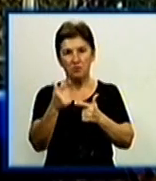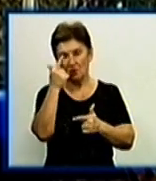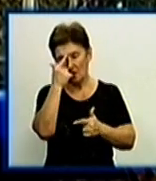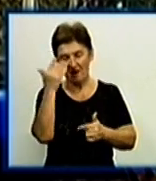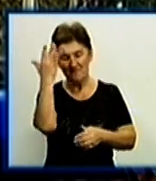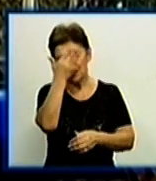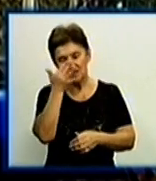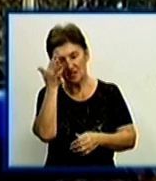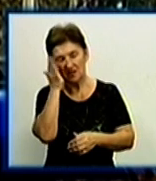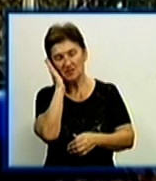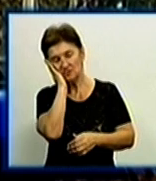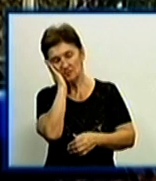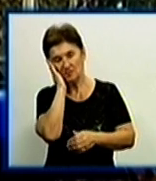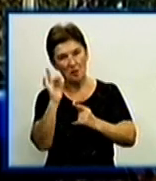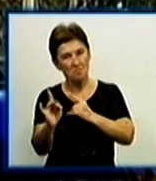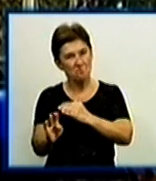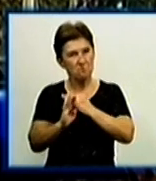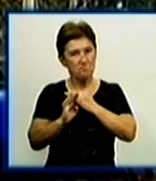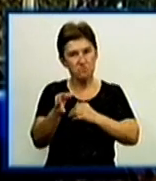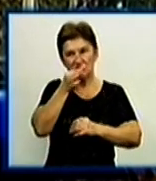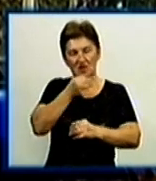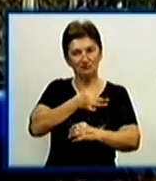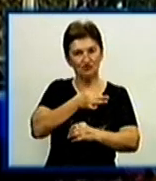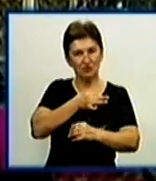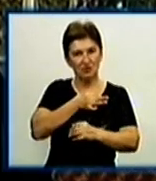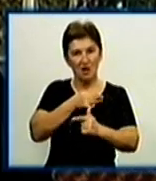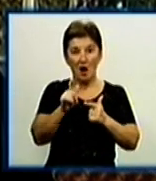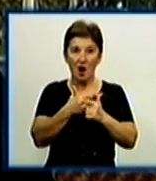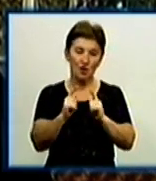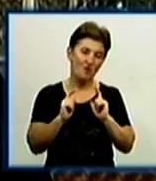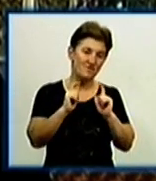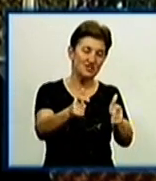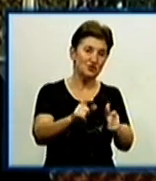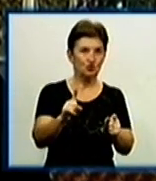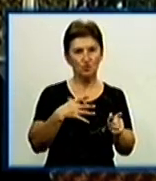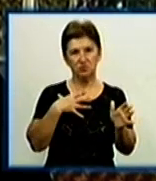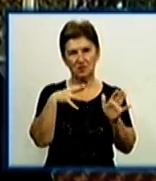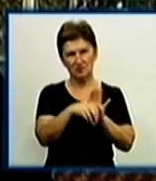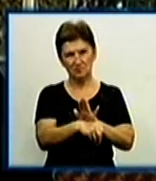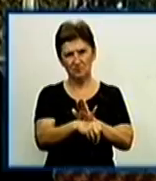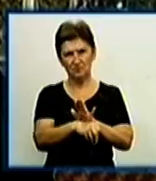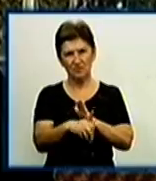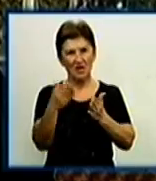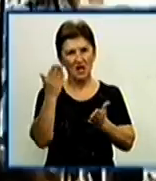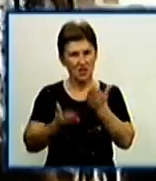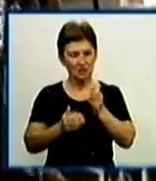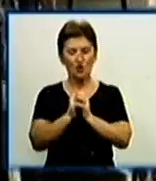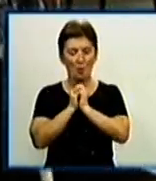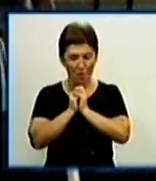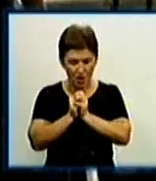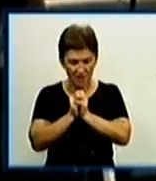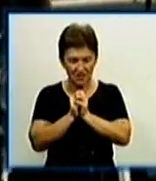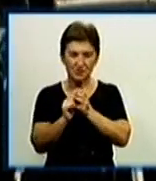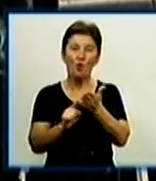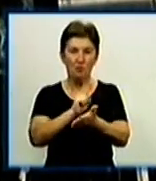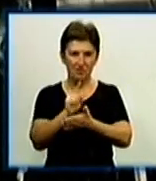рідним, або якась прийде вісточка, якщо згибли. І боязково, якщо за їх молитись, вони повернуться. Подібний знак